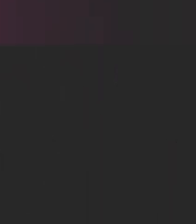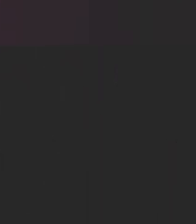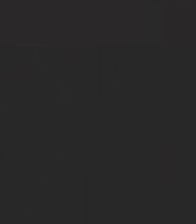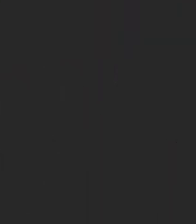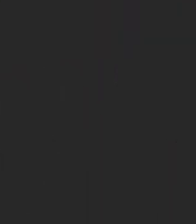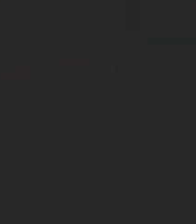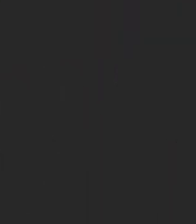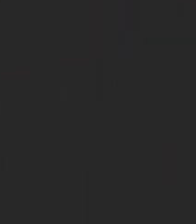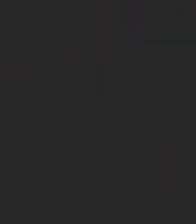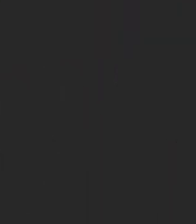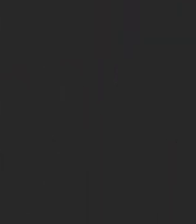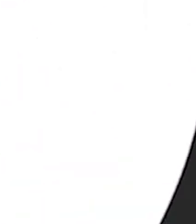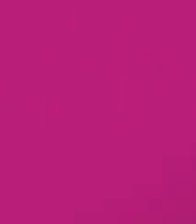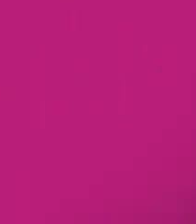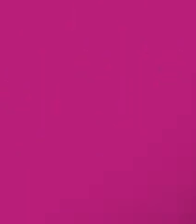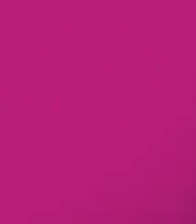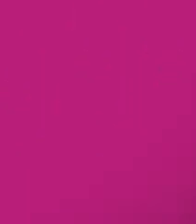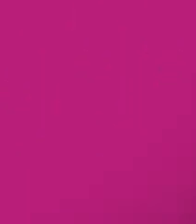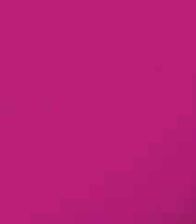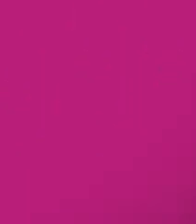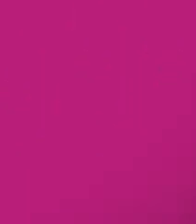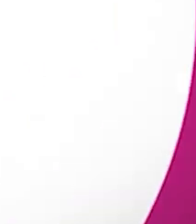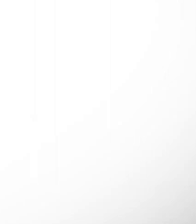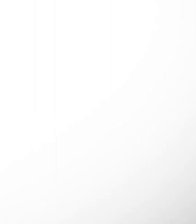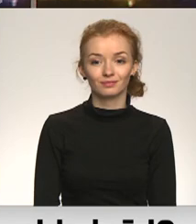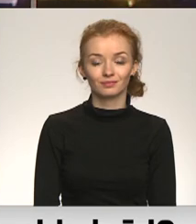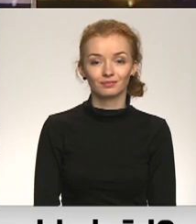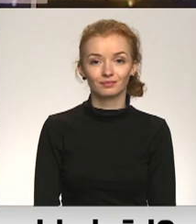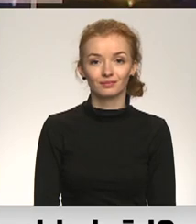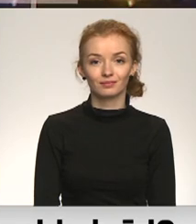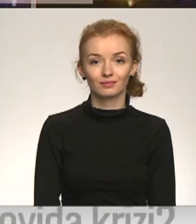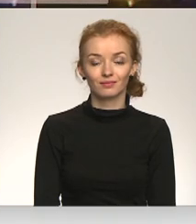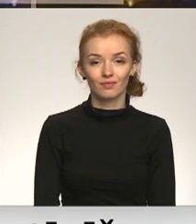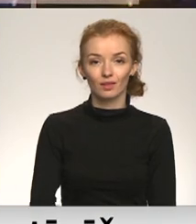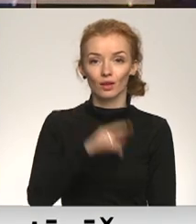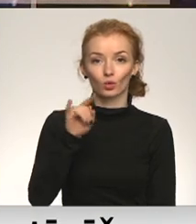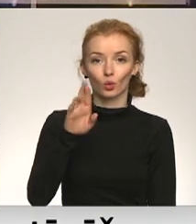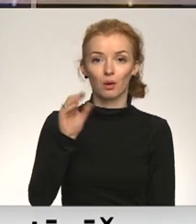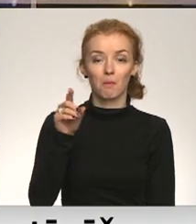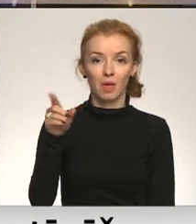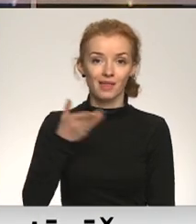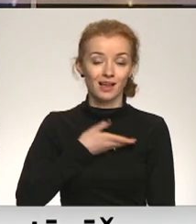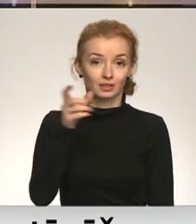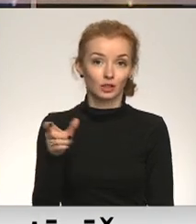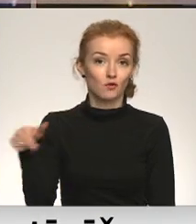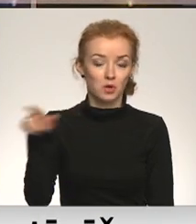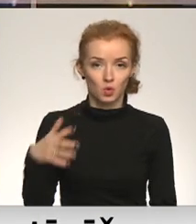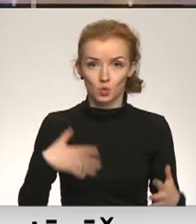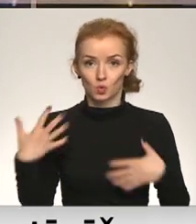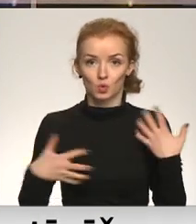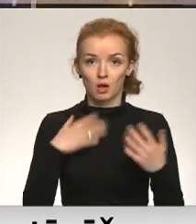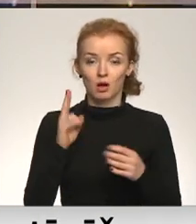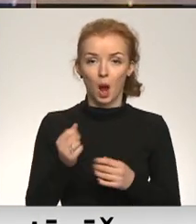Re! Viss ēters ir te! Durbas iedzīvotāja paužbažas skaapdraudēta